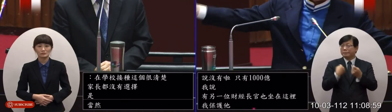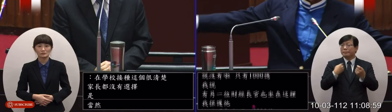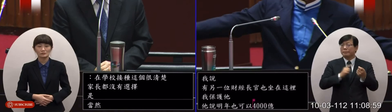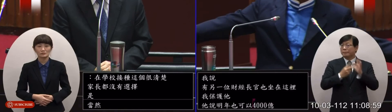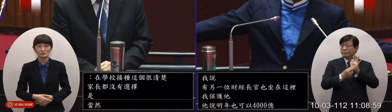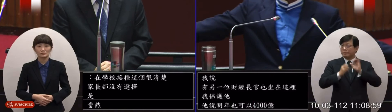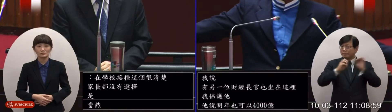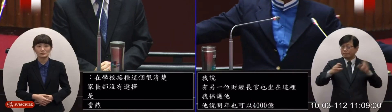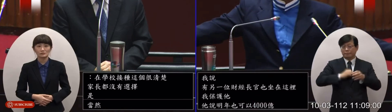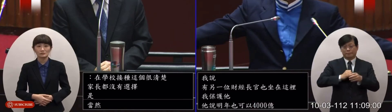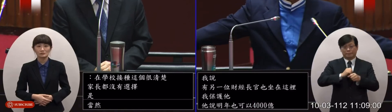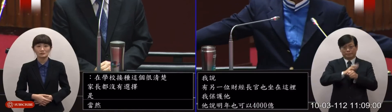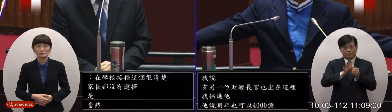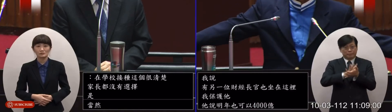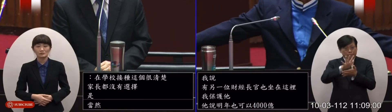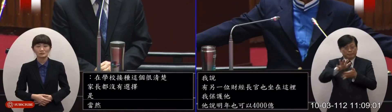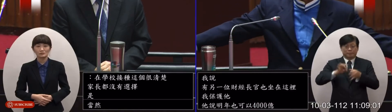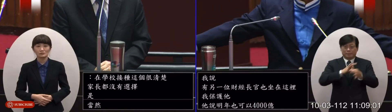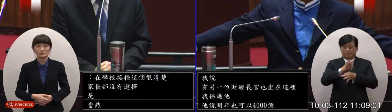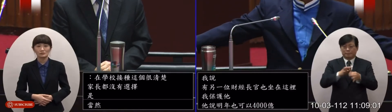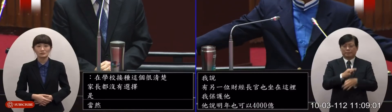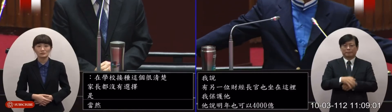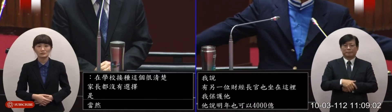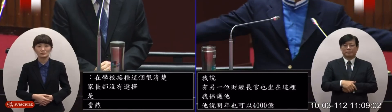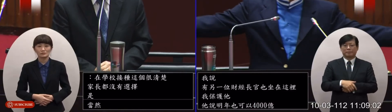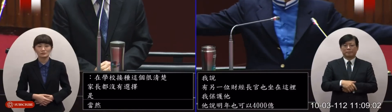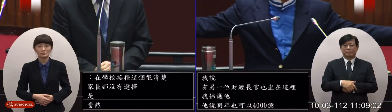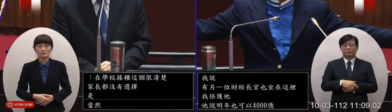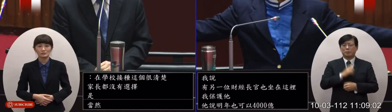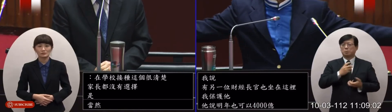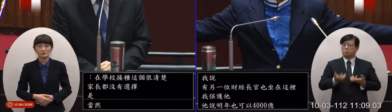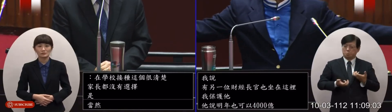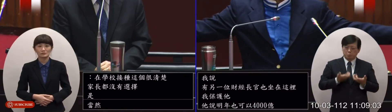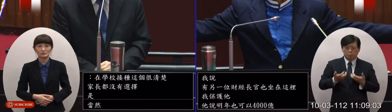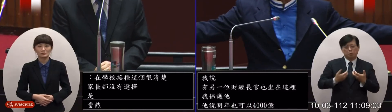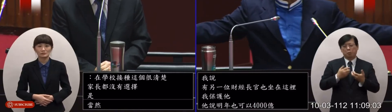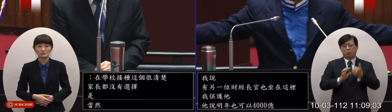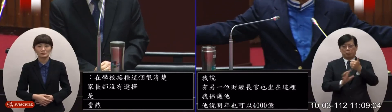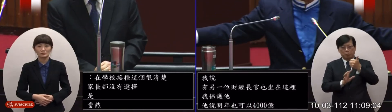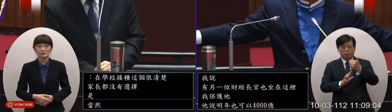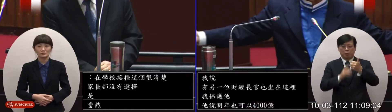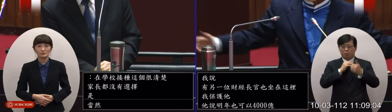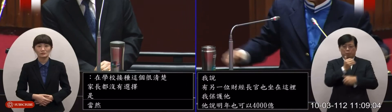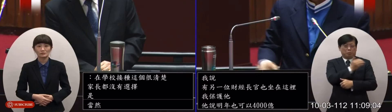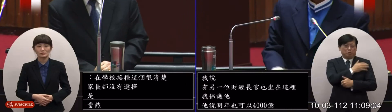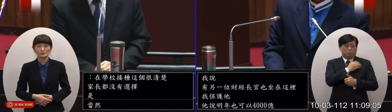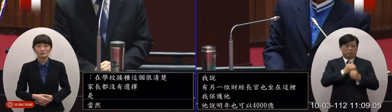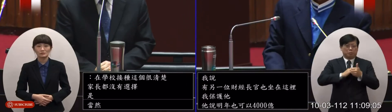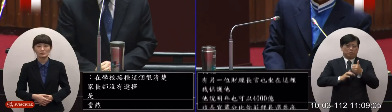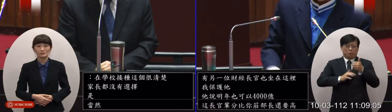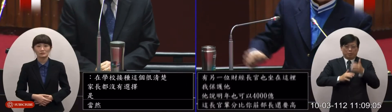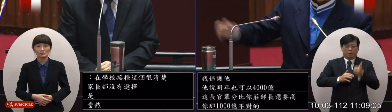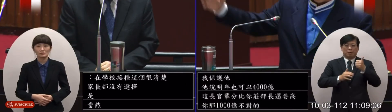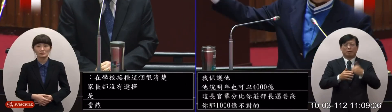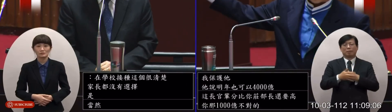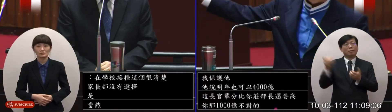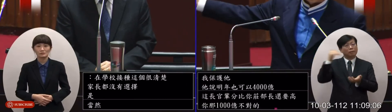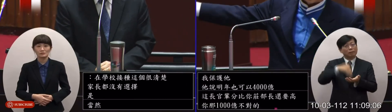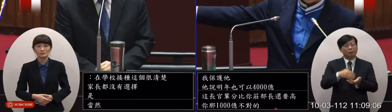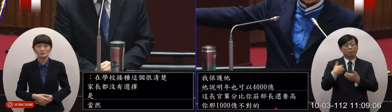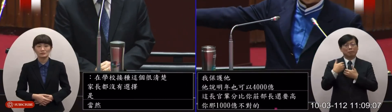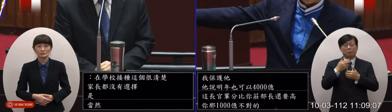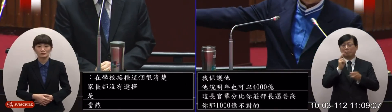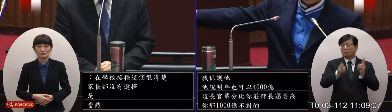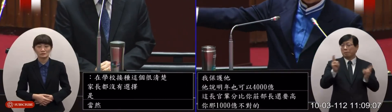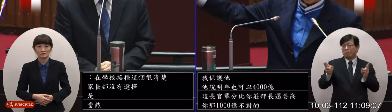所謂的疫後經濟說溫暖啦溫暖內閣啊陳建仁溫暖啦結果交給各